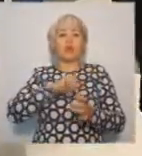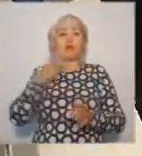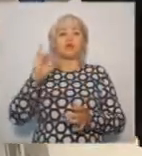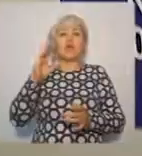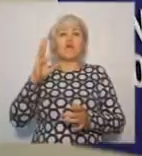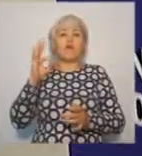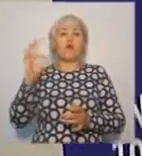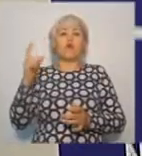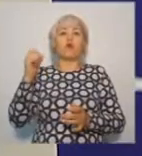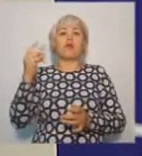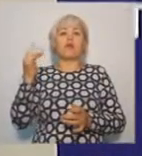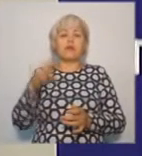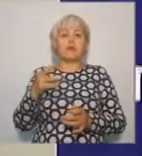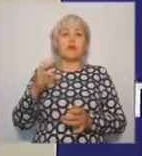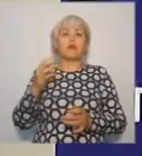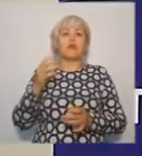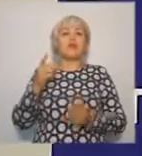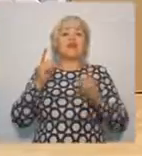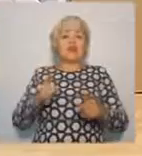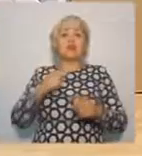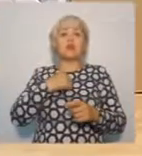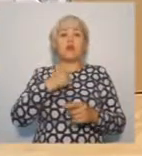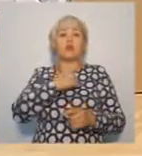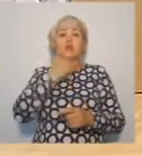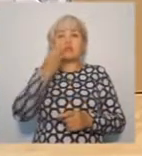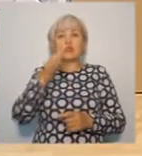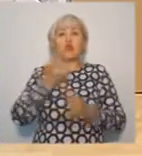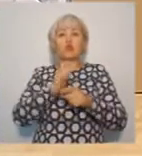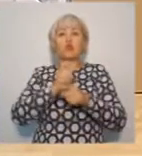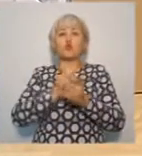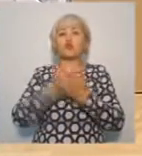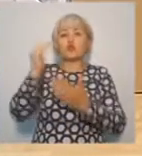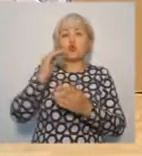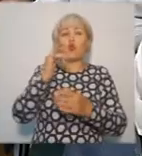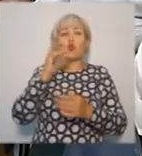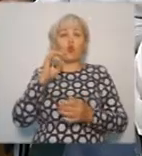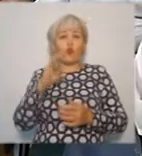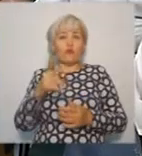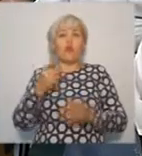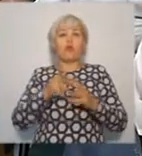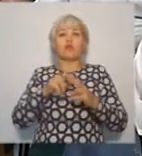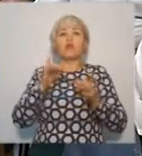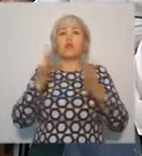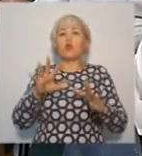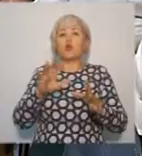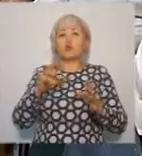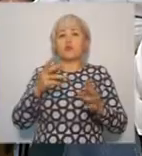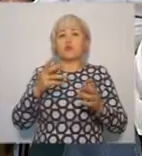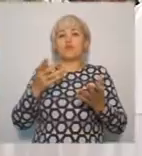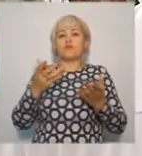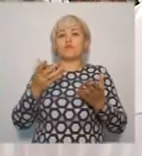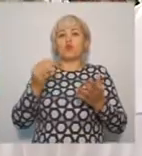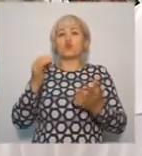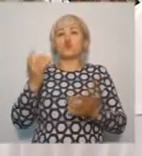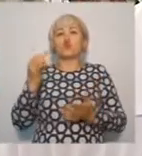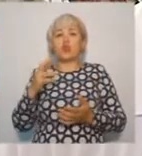Югра находится в лидерах реализации нацпроекта здравоохранения. Искренне хочу сказать, что очень и очень высокий уровень.